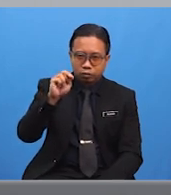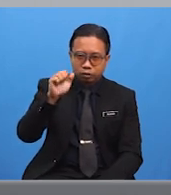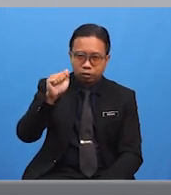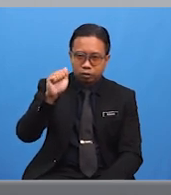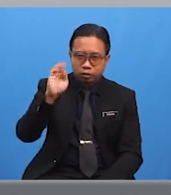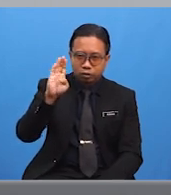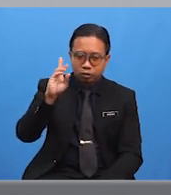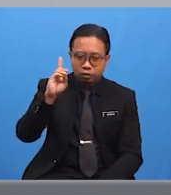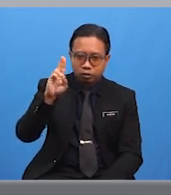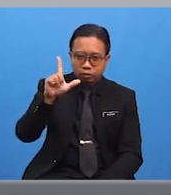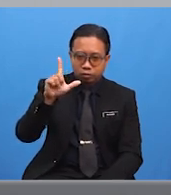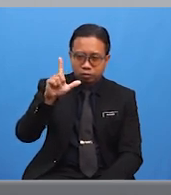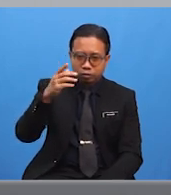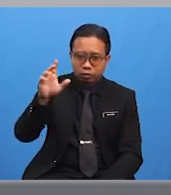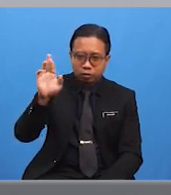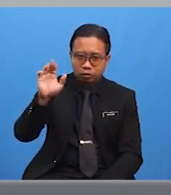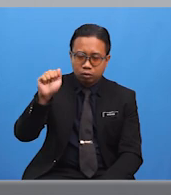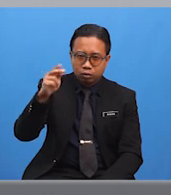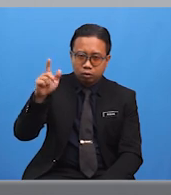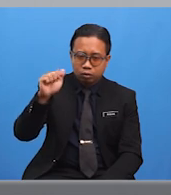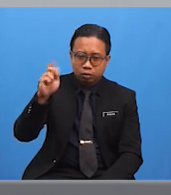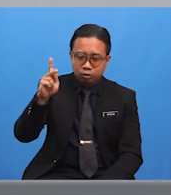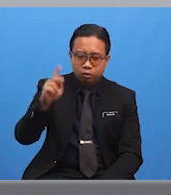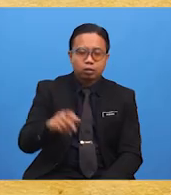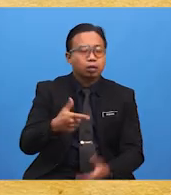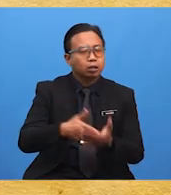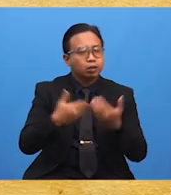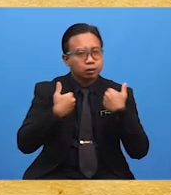On Jafar dan Dato' Hishamuddin Kusik.